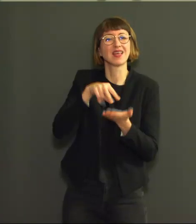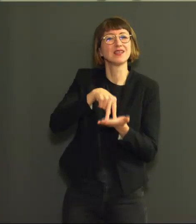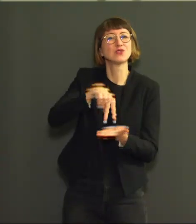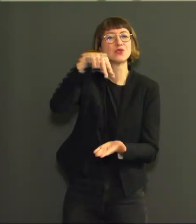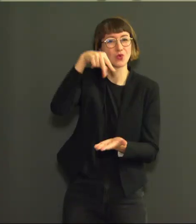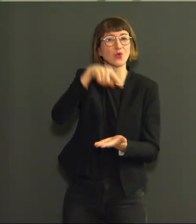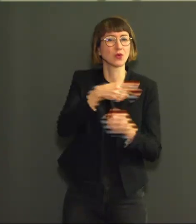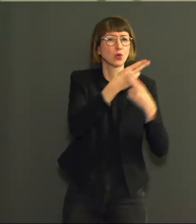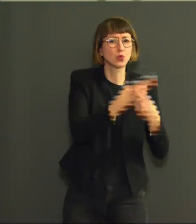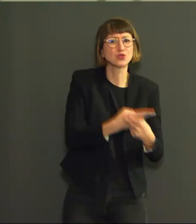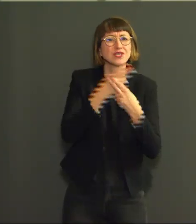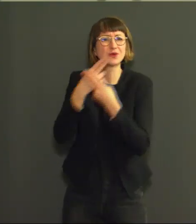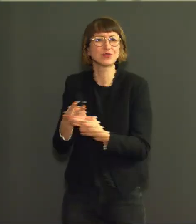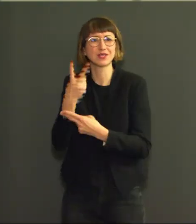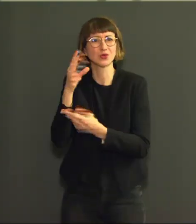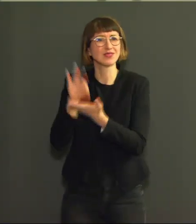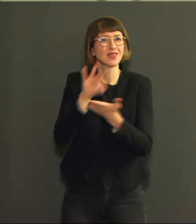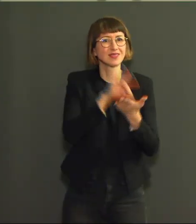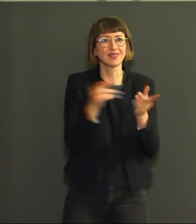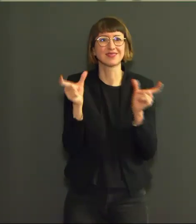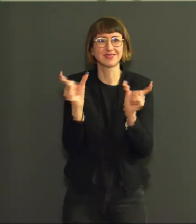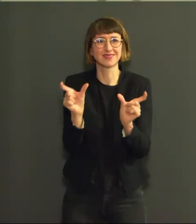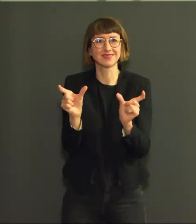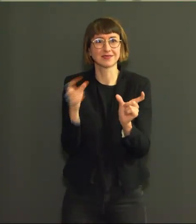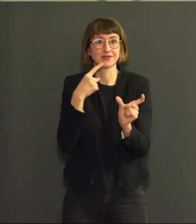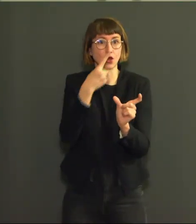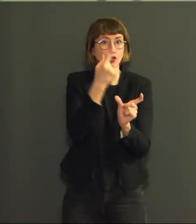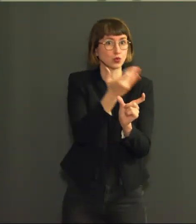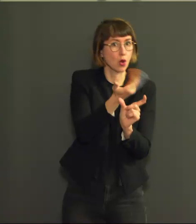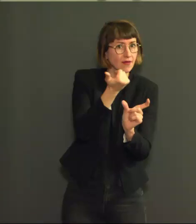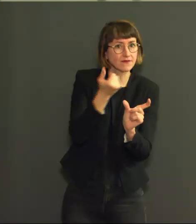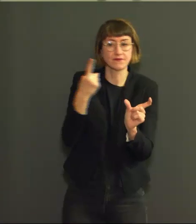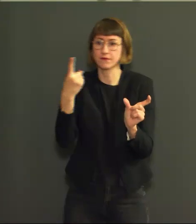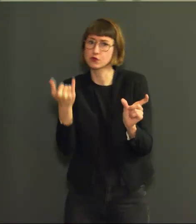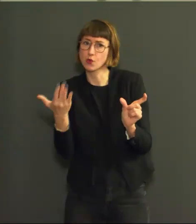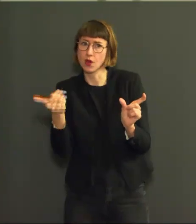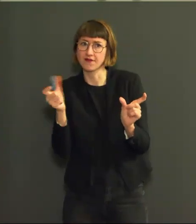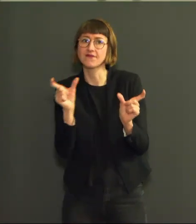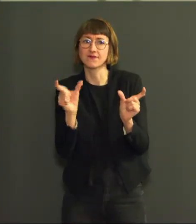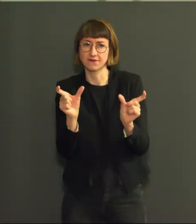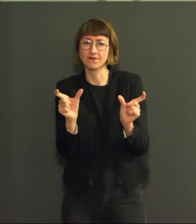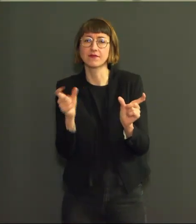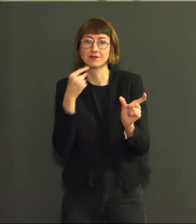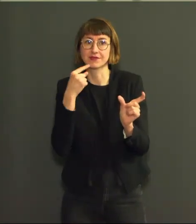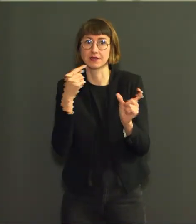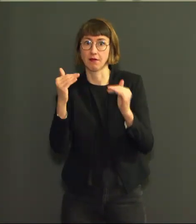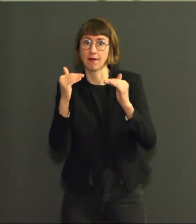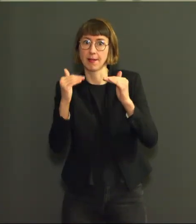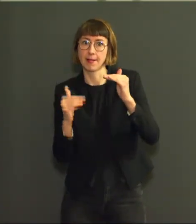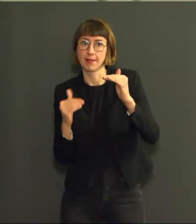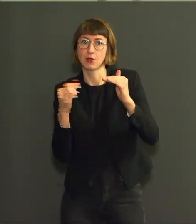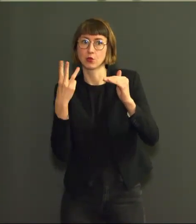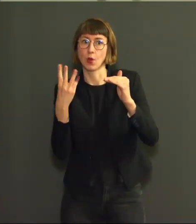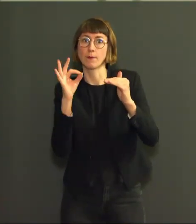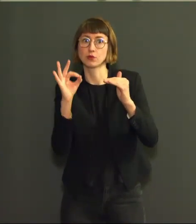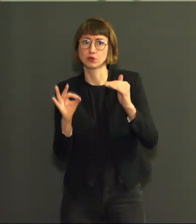d'un jour, ce qui nous fait dire que la diminution de 3% que nous avons est relativement réaliste et est